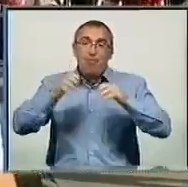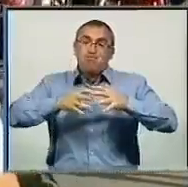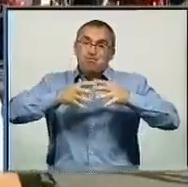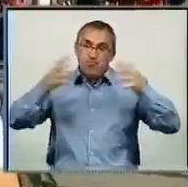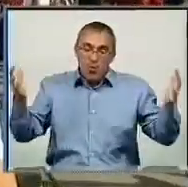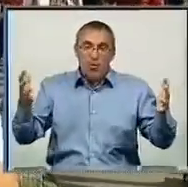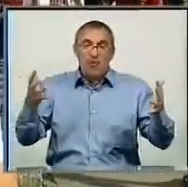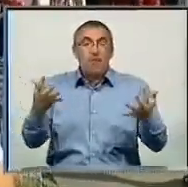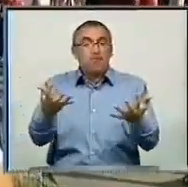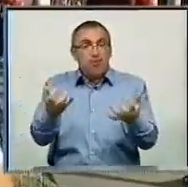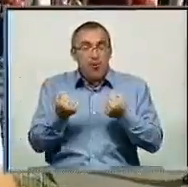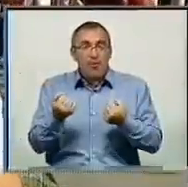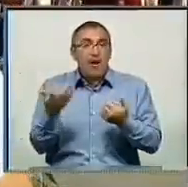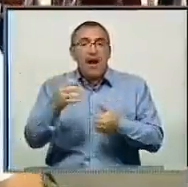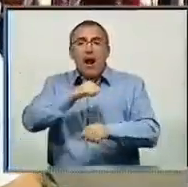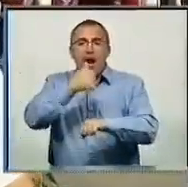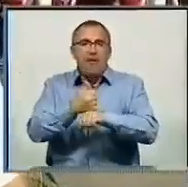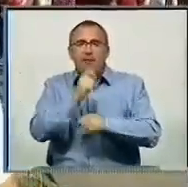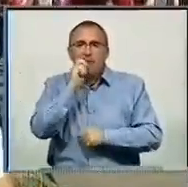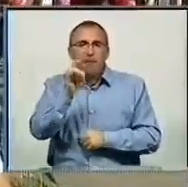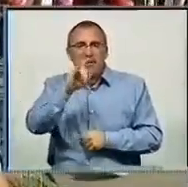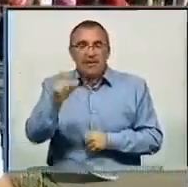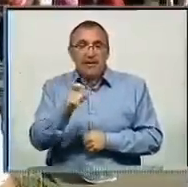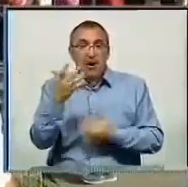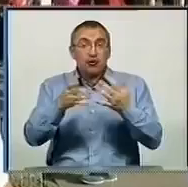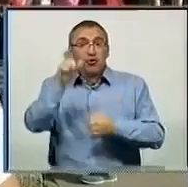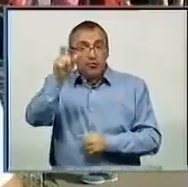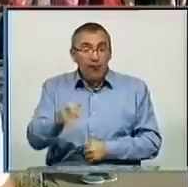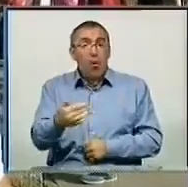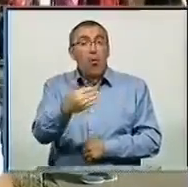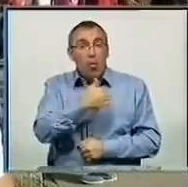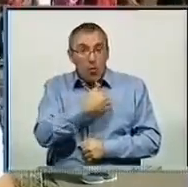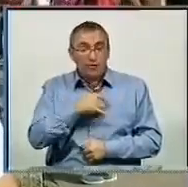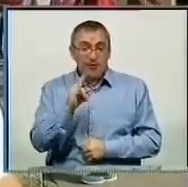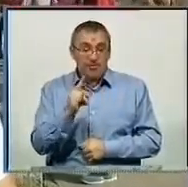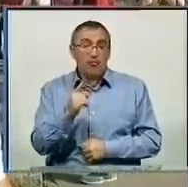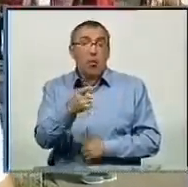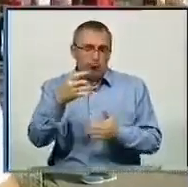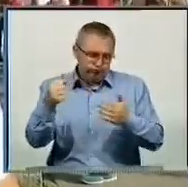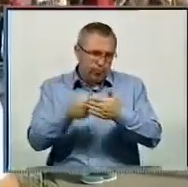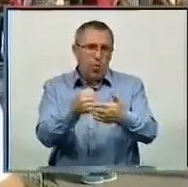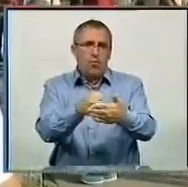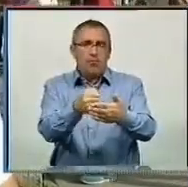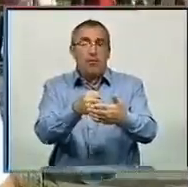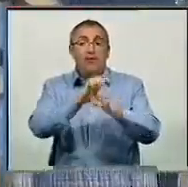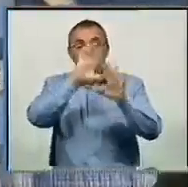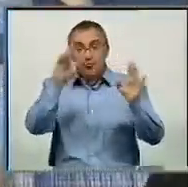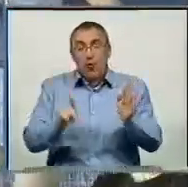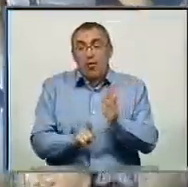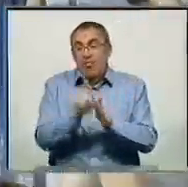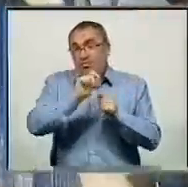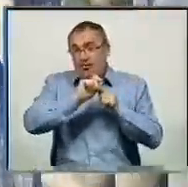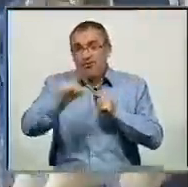отримати якийсь головний приз, не важливо, яким він буде. Якщо людина хоче, якщо дитина хоче, то він добивається, а з цього все починається.